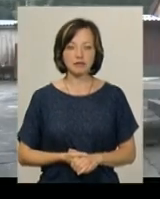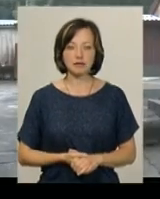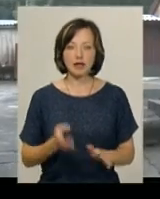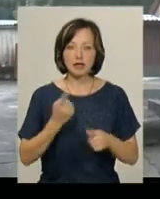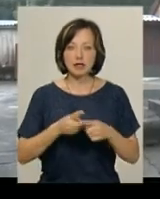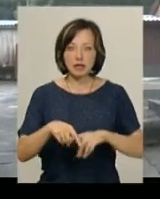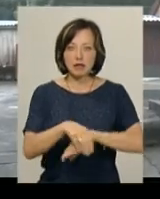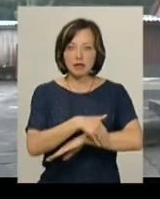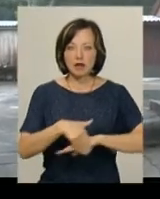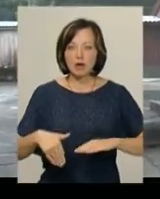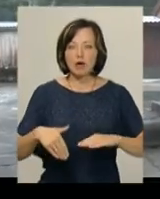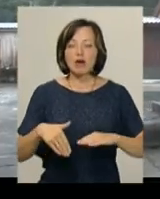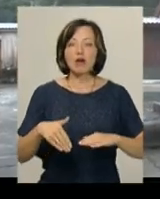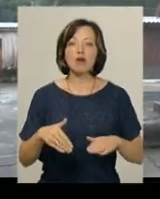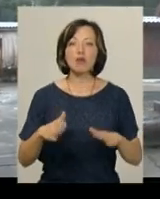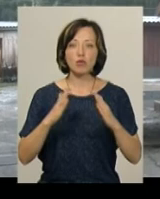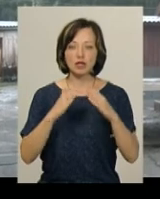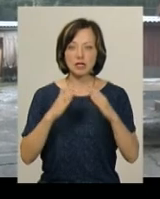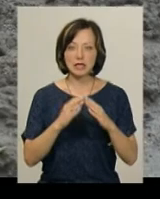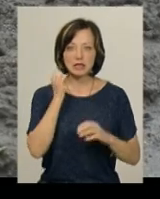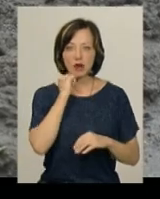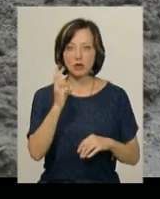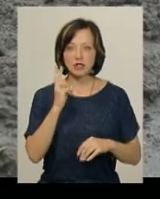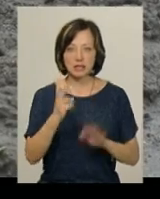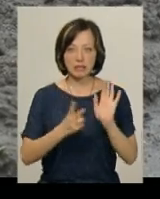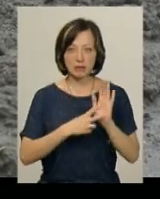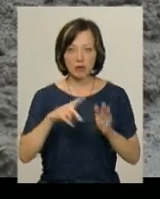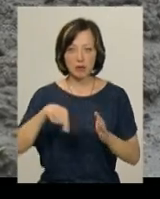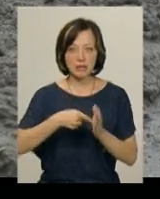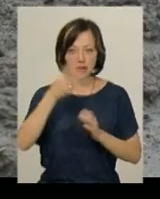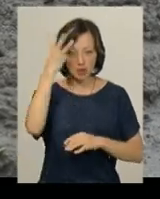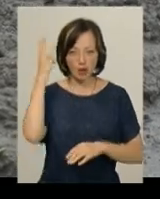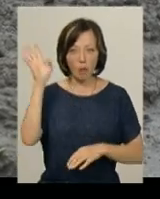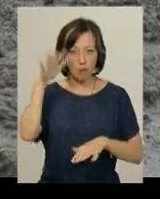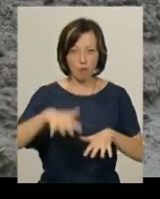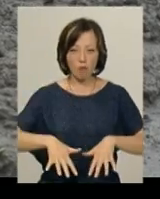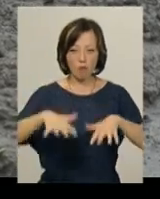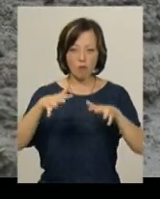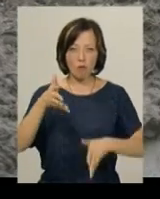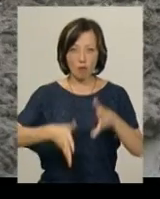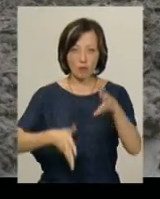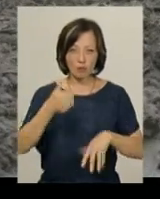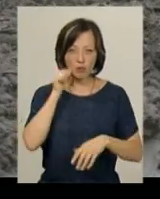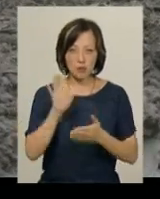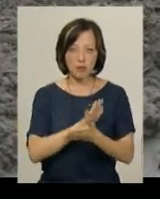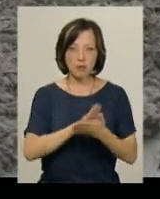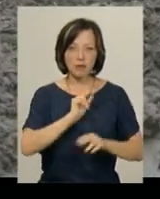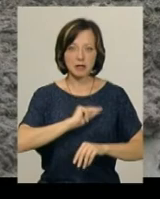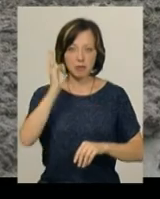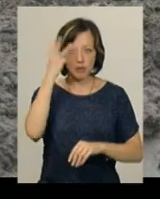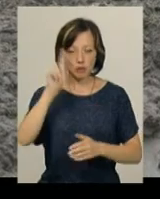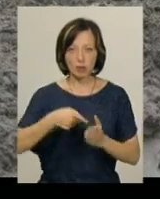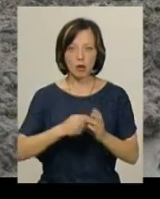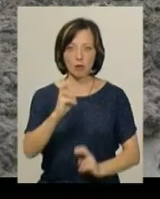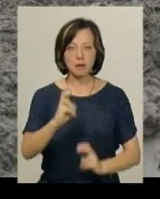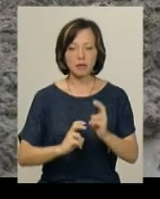Це двір будинку на Старокостянтинівському шосе 7 у Хмельницькому. Мул, який нанесла вчорашня злива, сьогодні вранці прибрали працівників Хмельницького